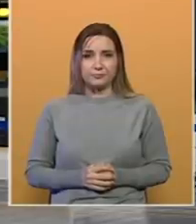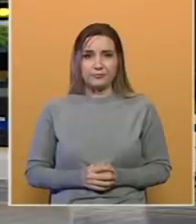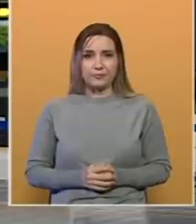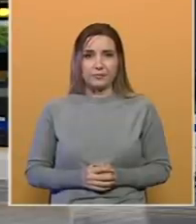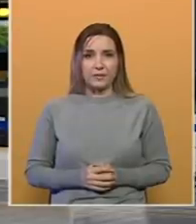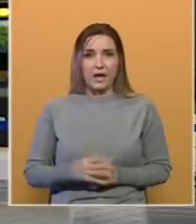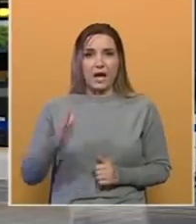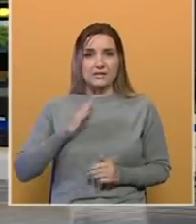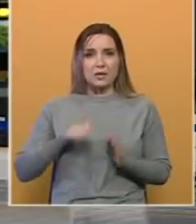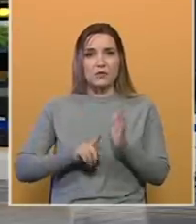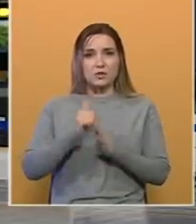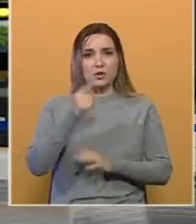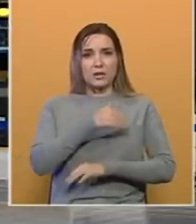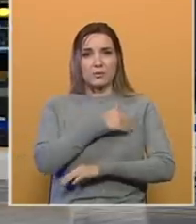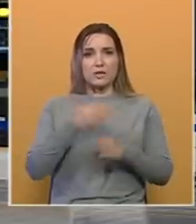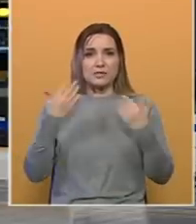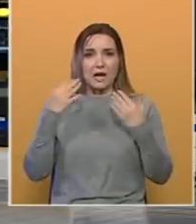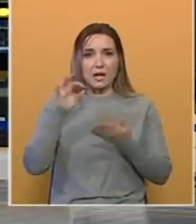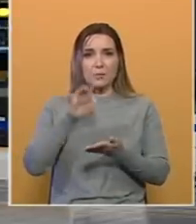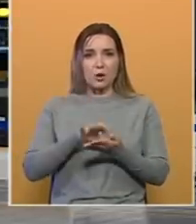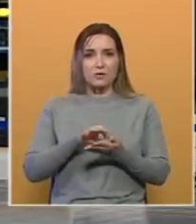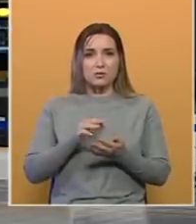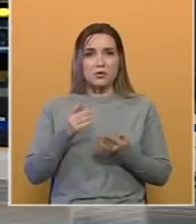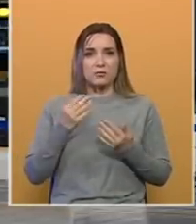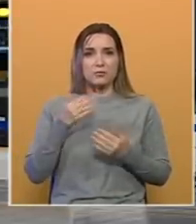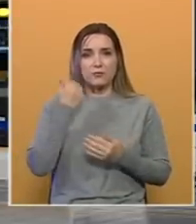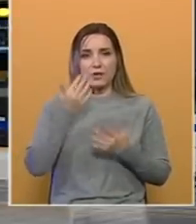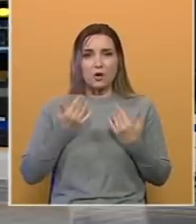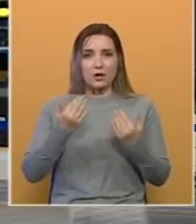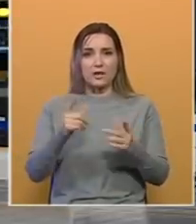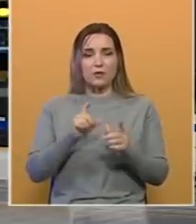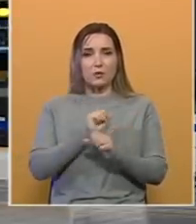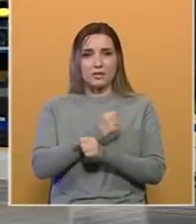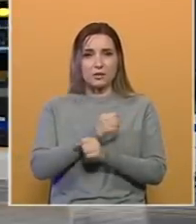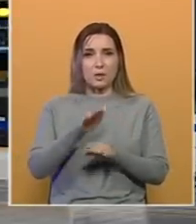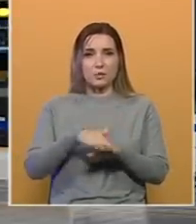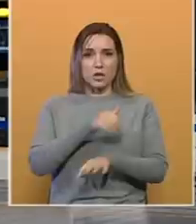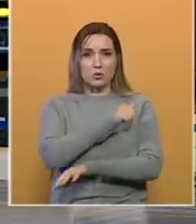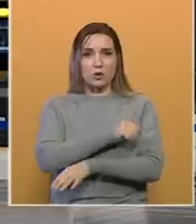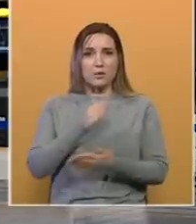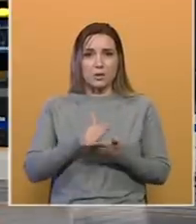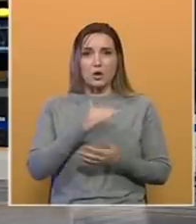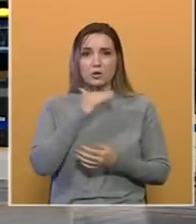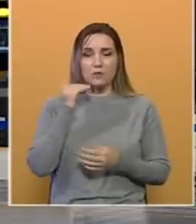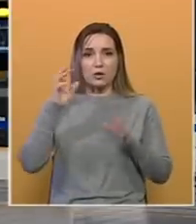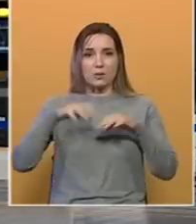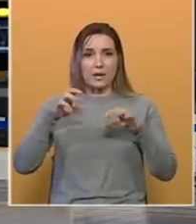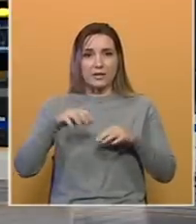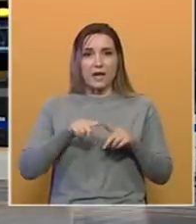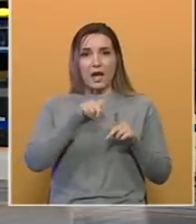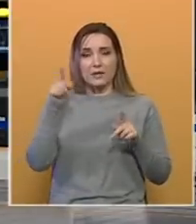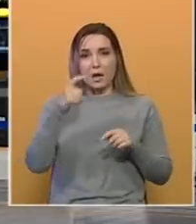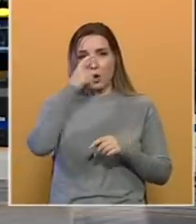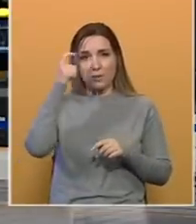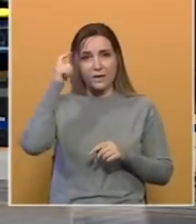Ekstremno visoke temperature zraka pogodovale su vinogradarima u Hercegovini. Na početku godine je bilo dovoljno padalina tijekom